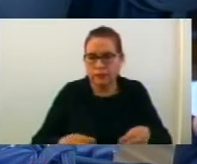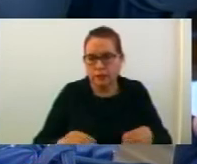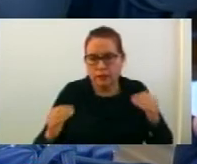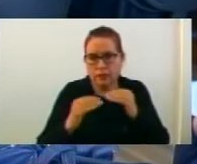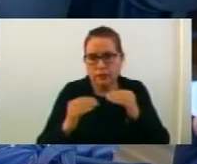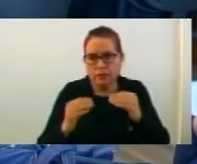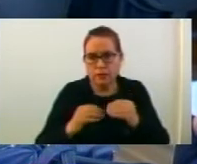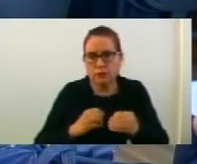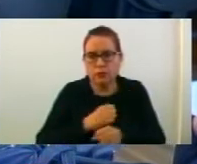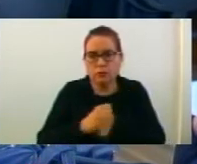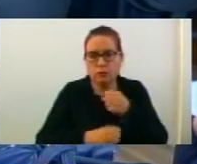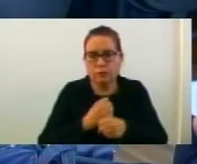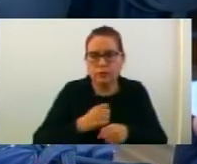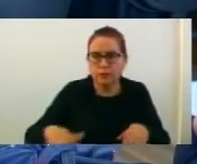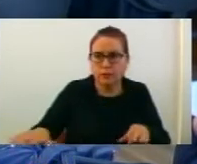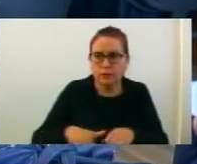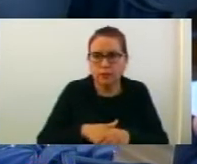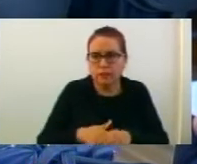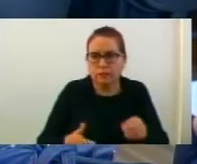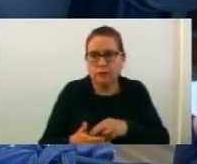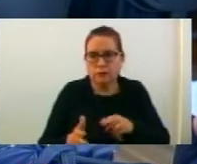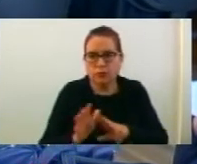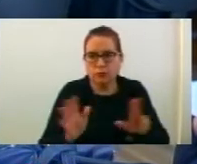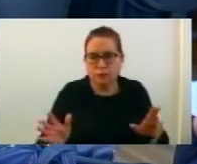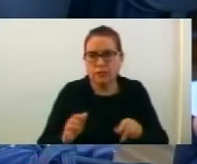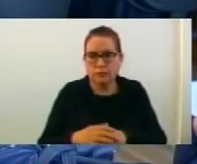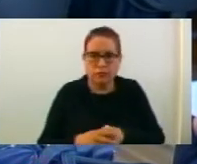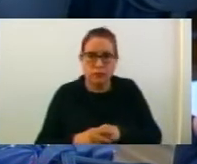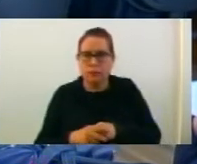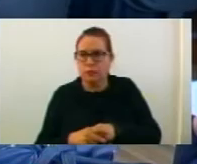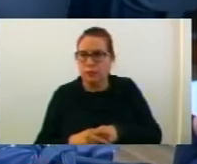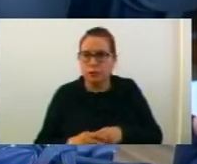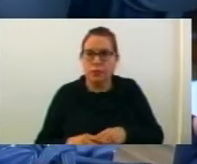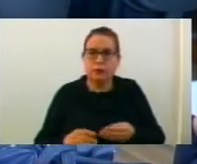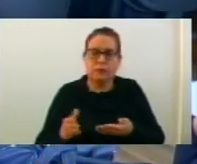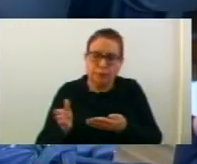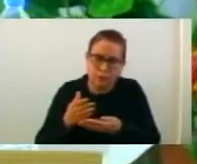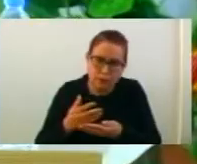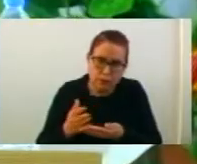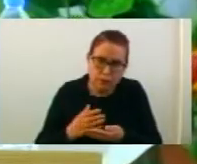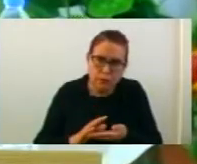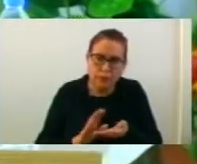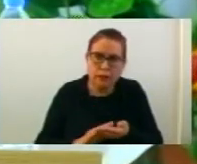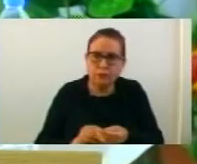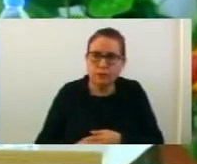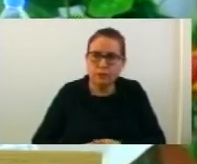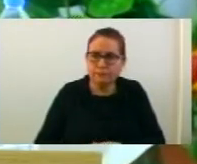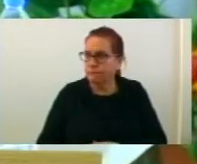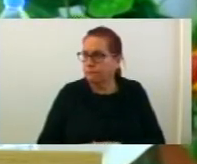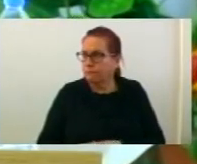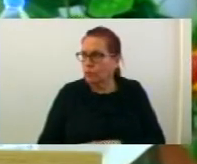огласност на годишния план за връботуване за 2018-та година на локалната установна библиотека Благо Янков Мочито Струмица.